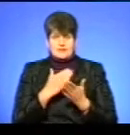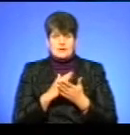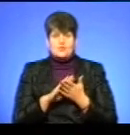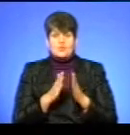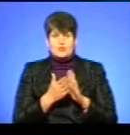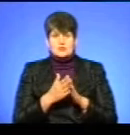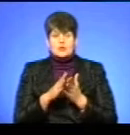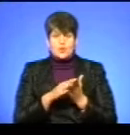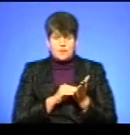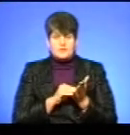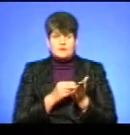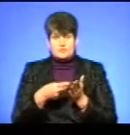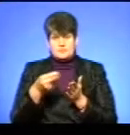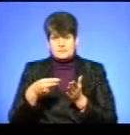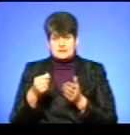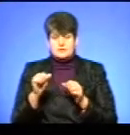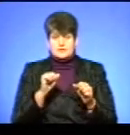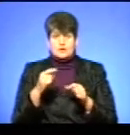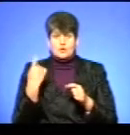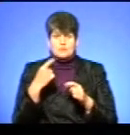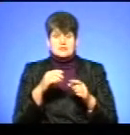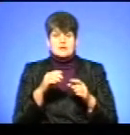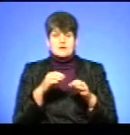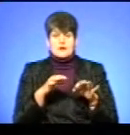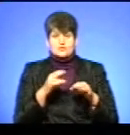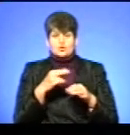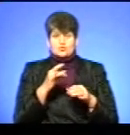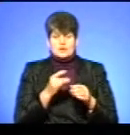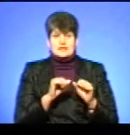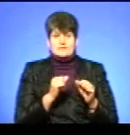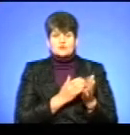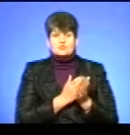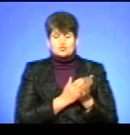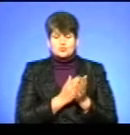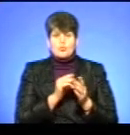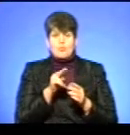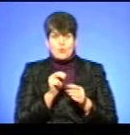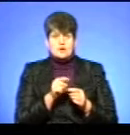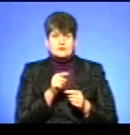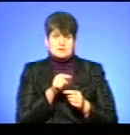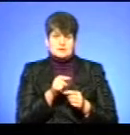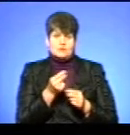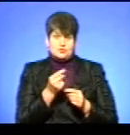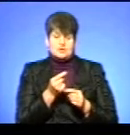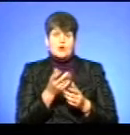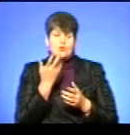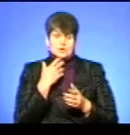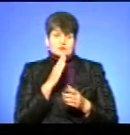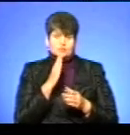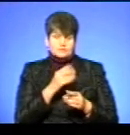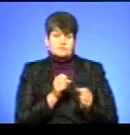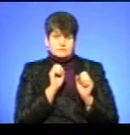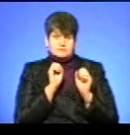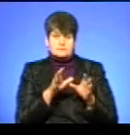речі, копія угоди, яку підписало керівництво облавтодору і керівництво служби, то надходження цих коштів вони зразу отримають.